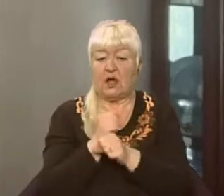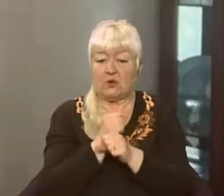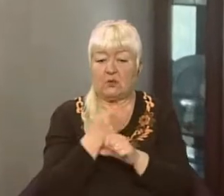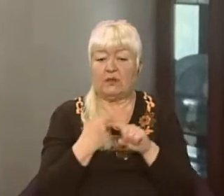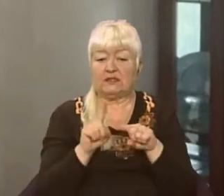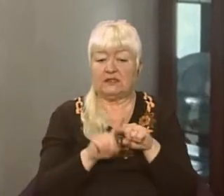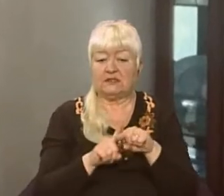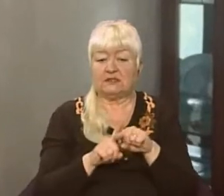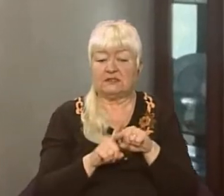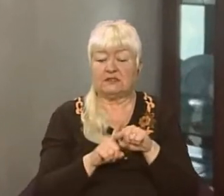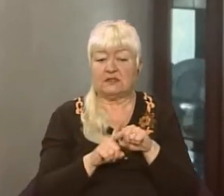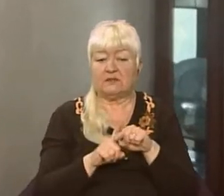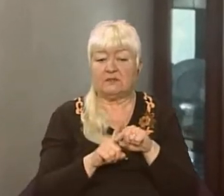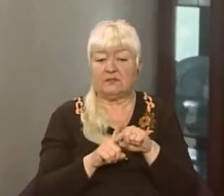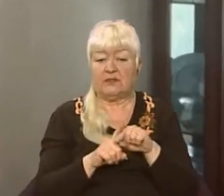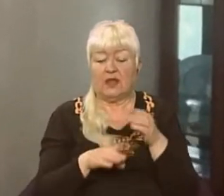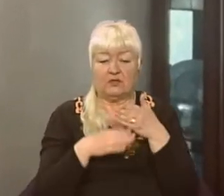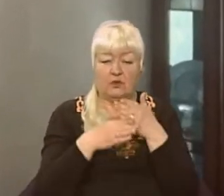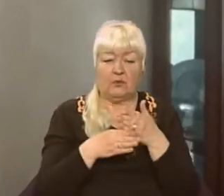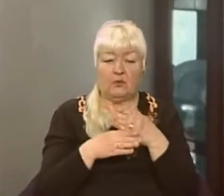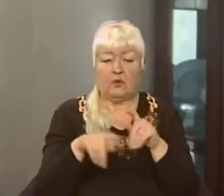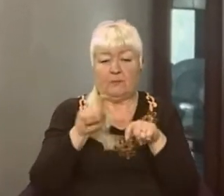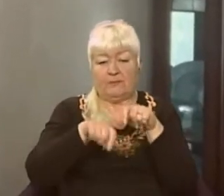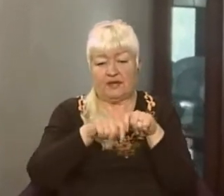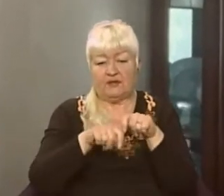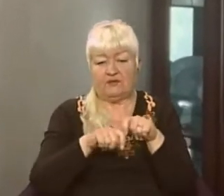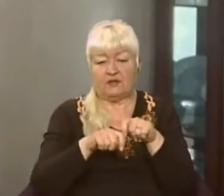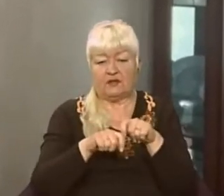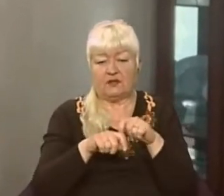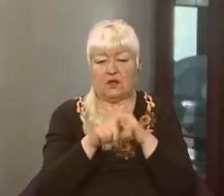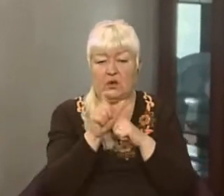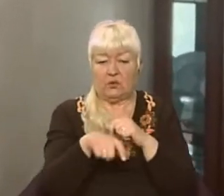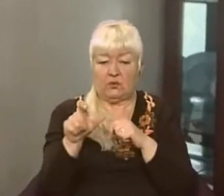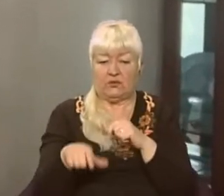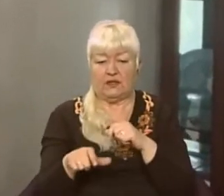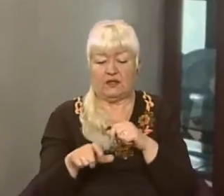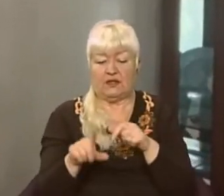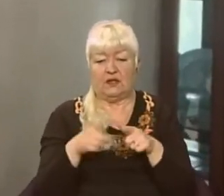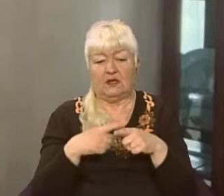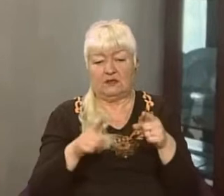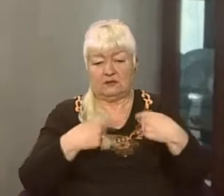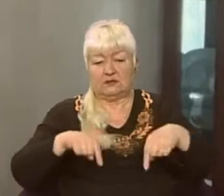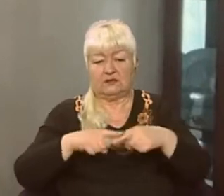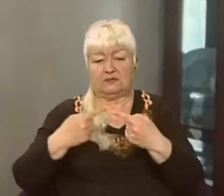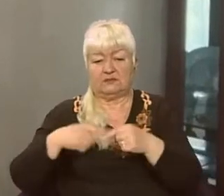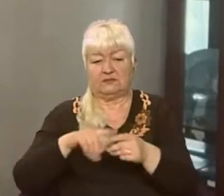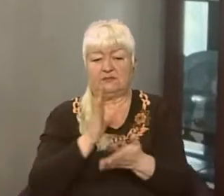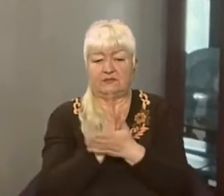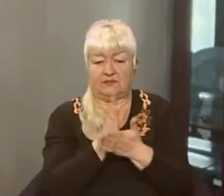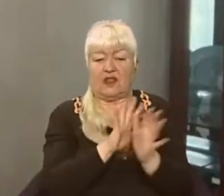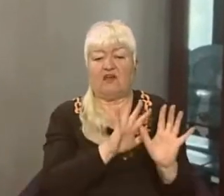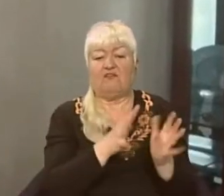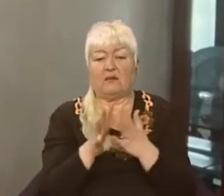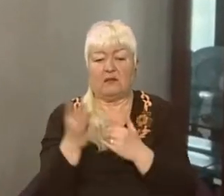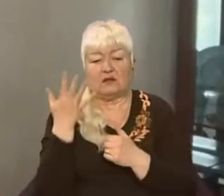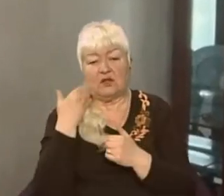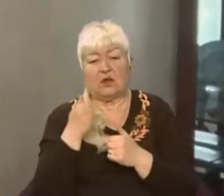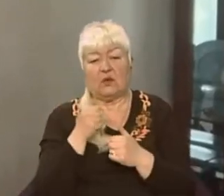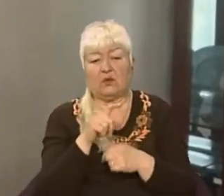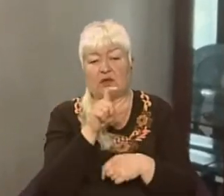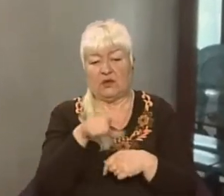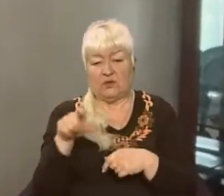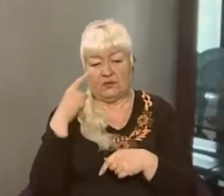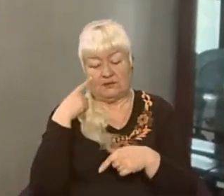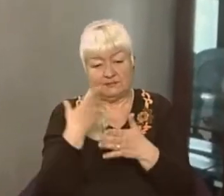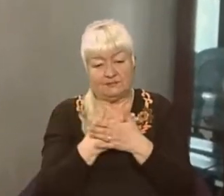це переважно через перевірених людей чи перевірені структури. Тим не менш трапляються випадки, коли люди